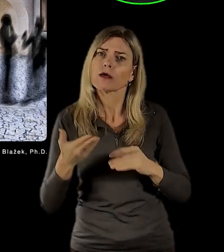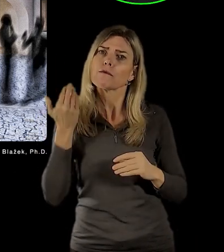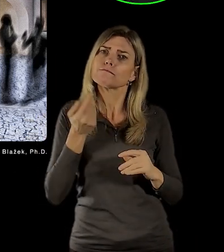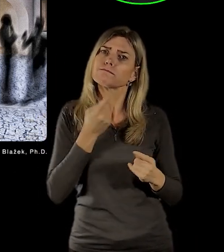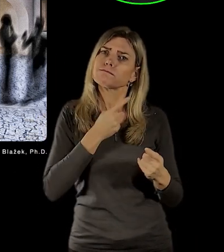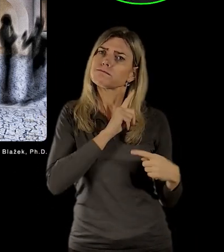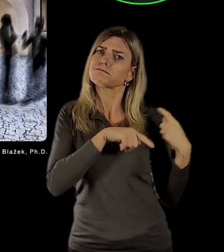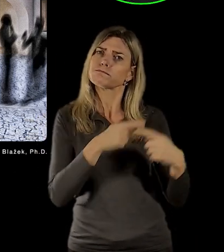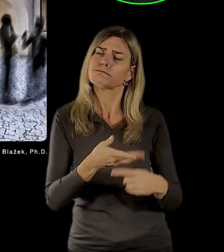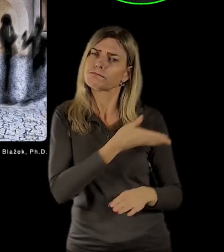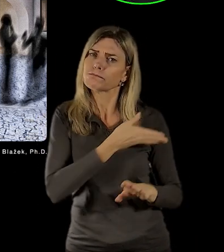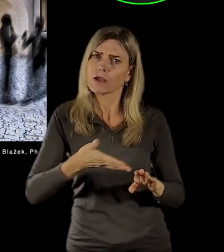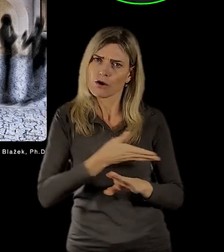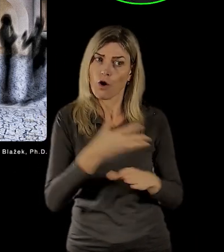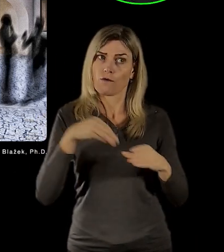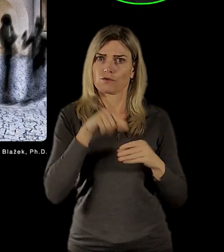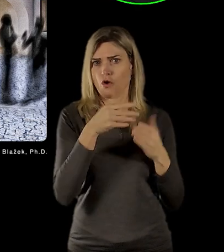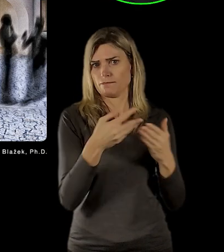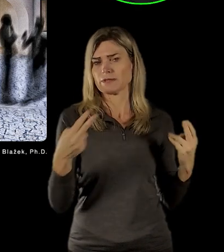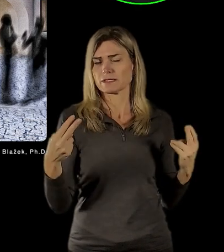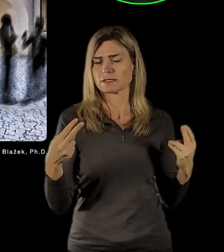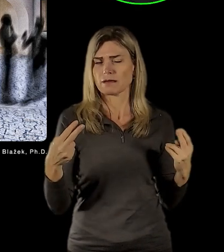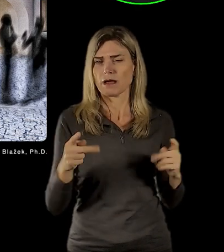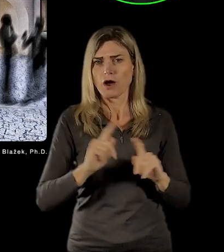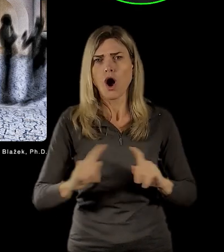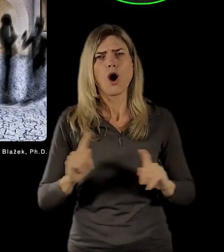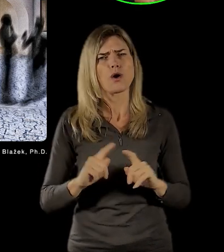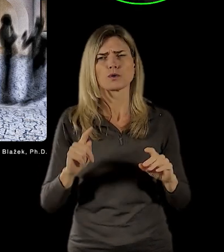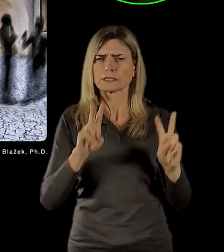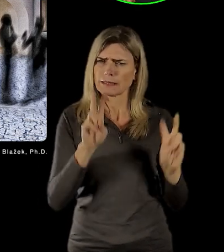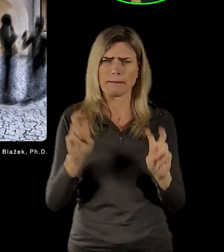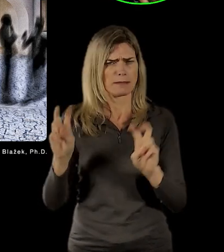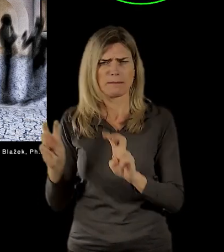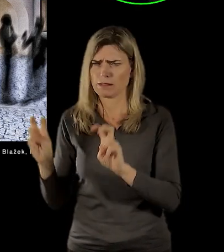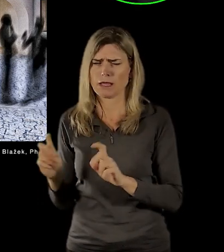v rámci té expozice různá témata, nejenom